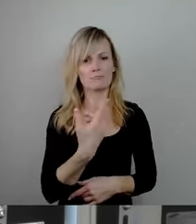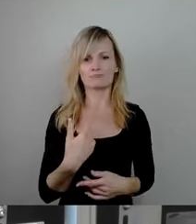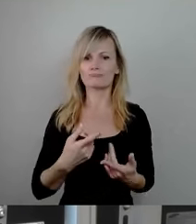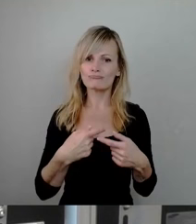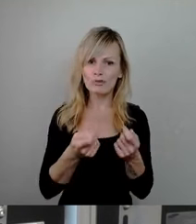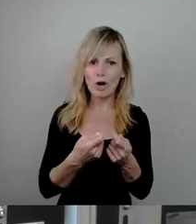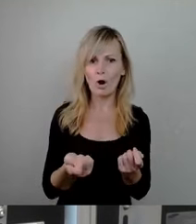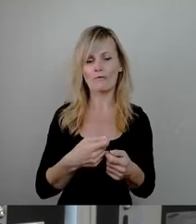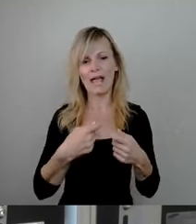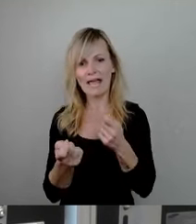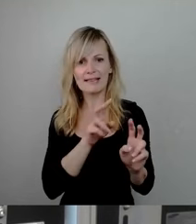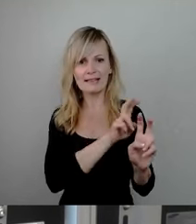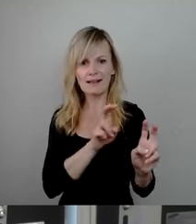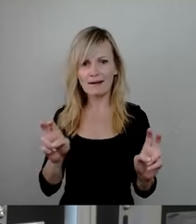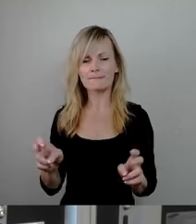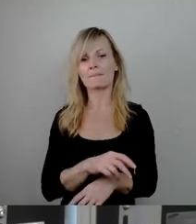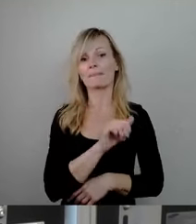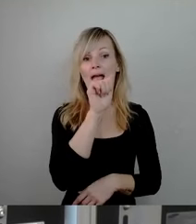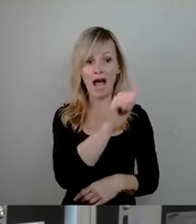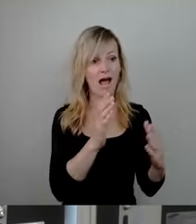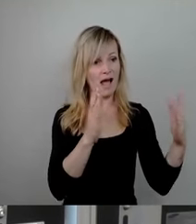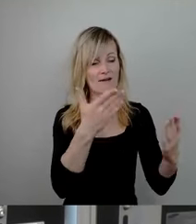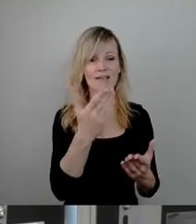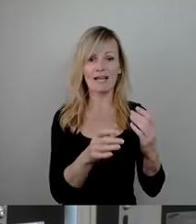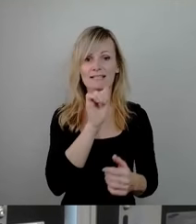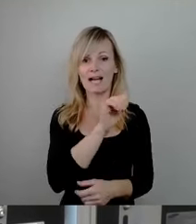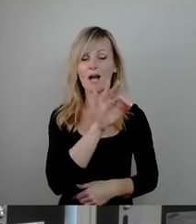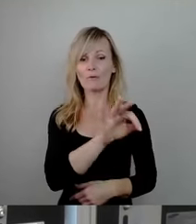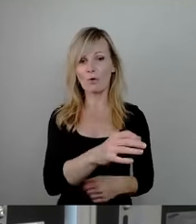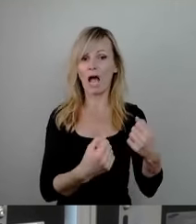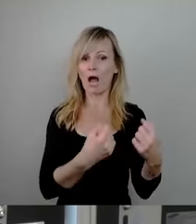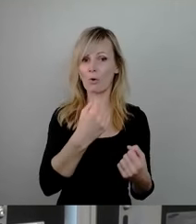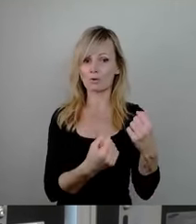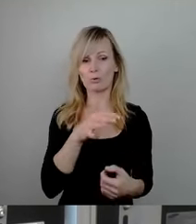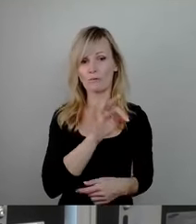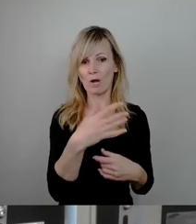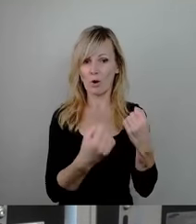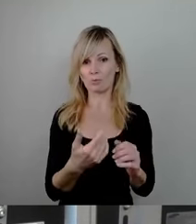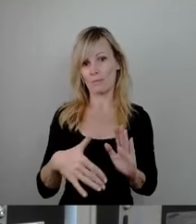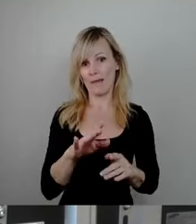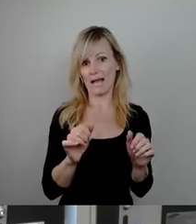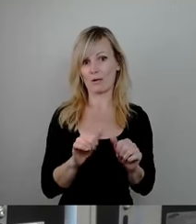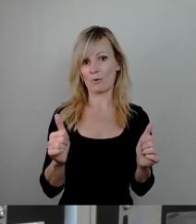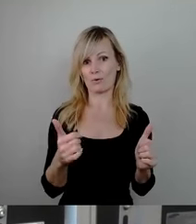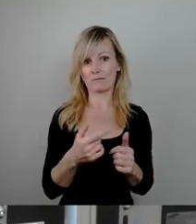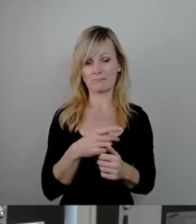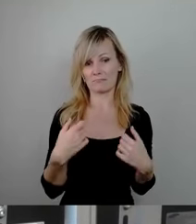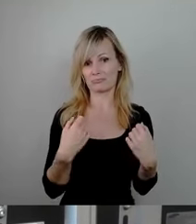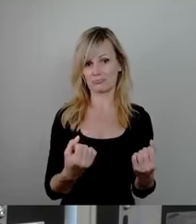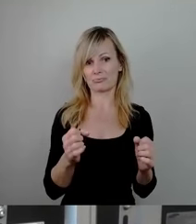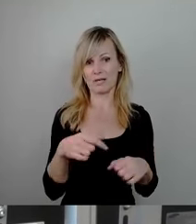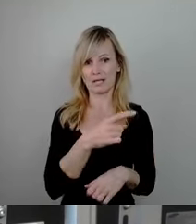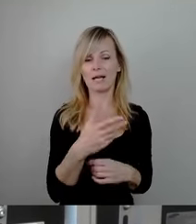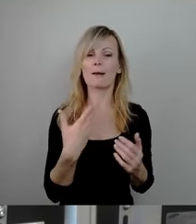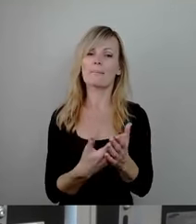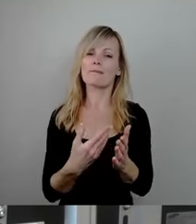womöglich steht A für Auto und macht die Autoholgers glücklich. Lassen Sie es uns herausfinden. Beweisen Sie einmal Größe